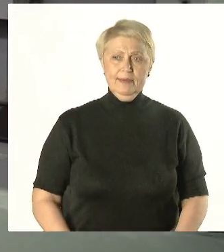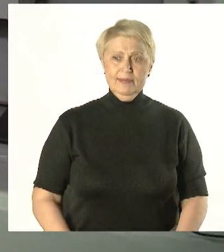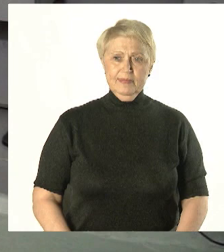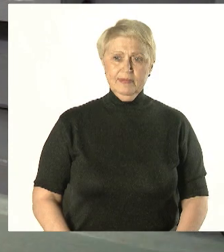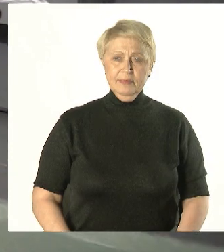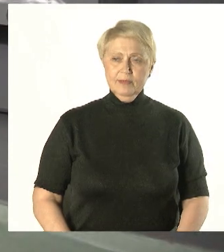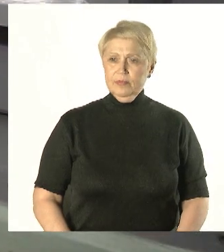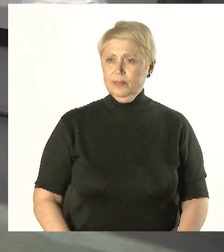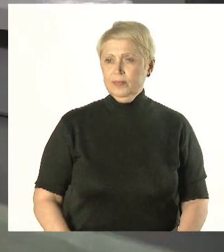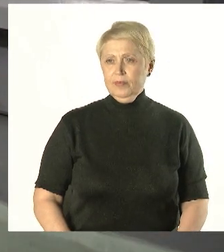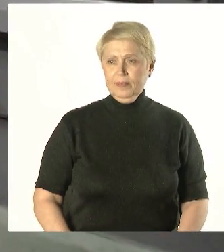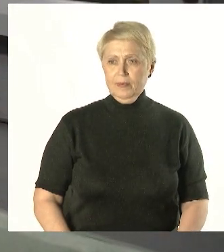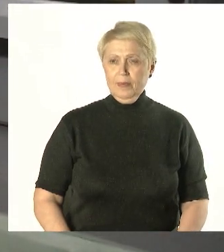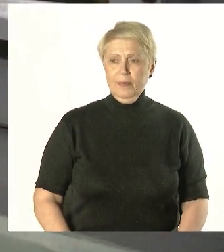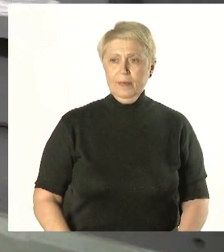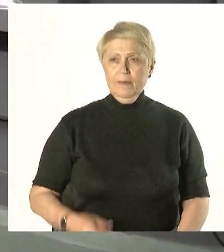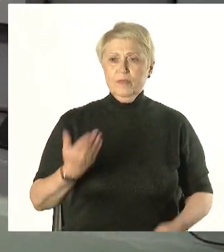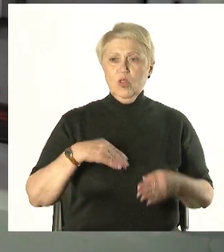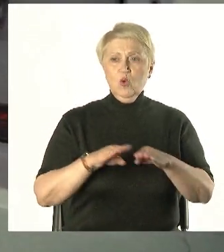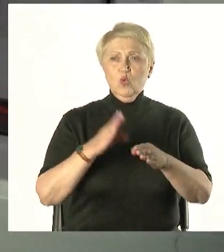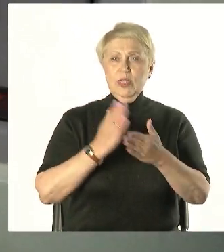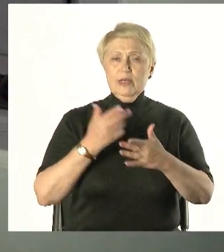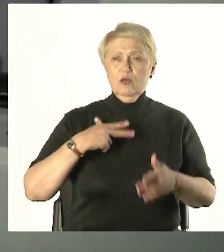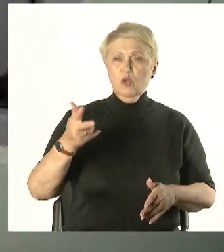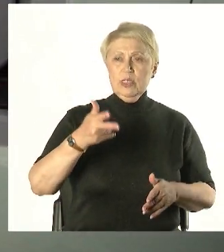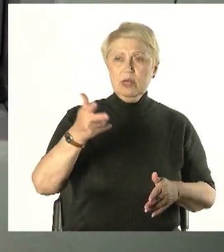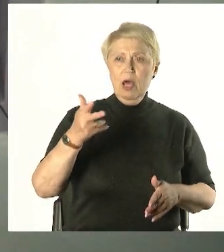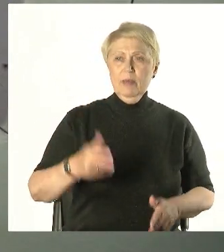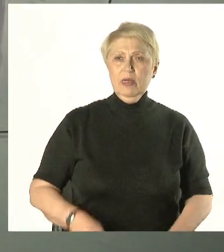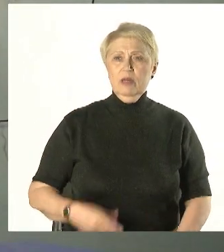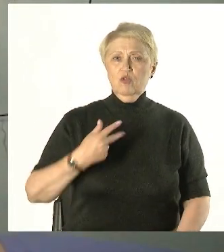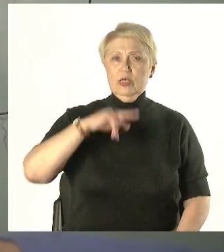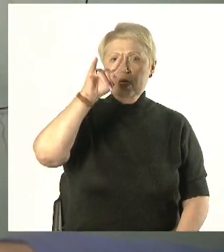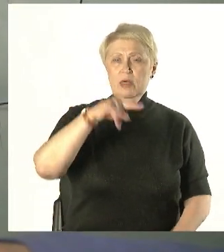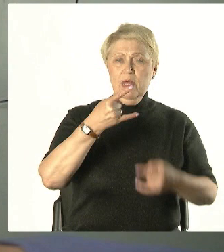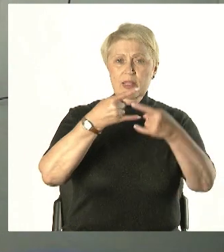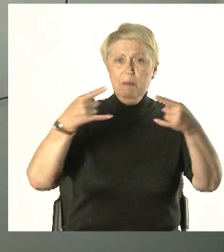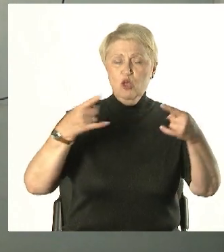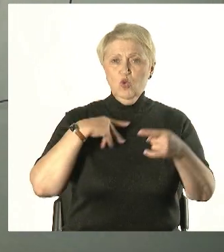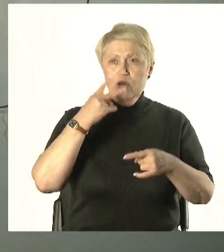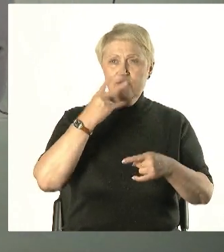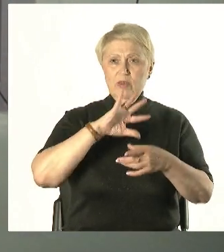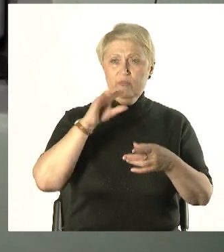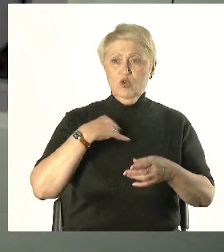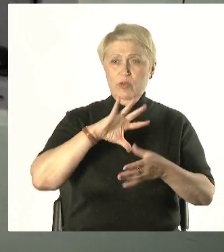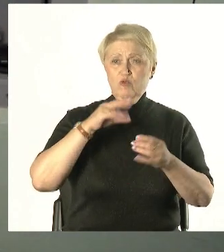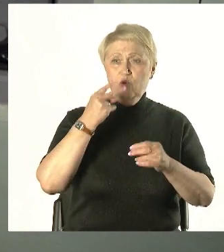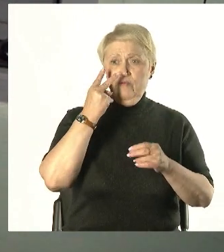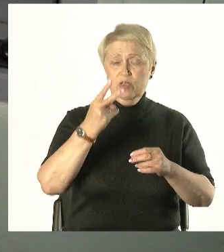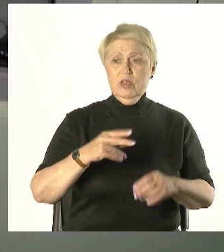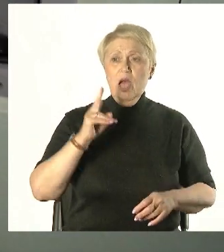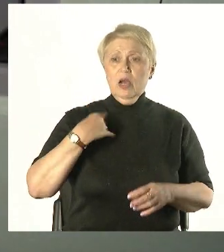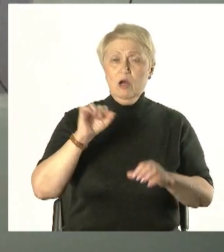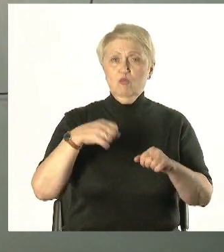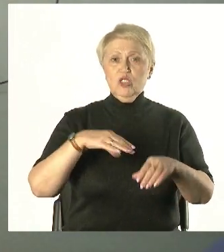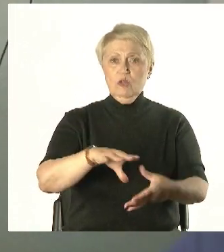Тут у нас камеры. Смотрим, вот здесь на экране у нас появляется. Все видно отлично. Номер будет видно.